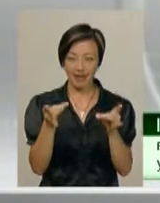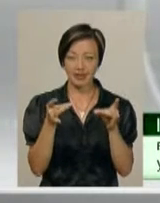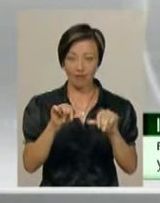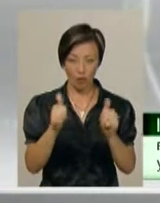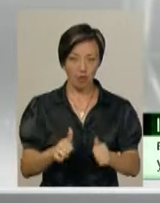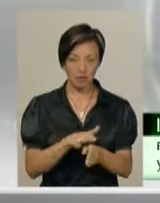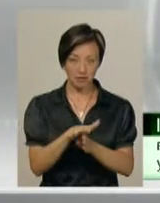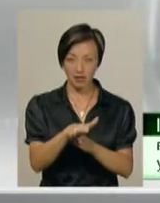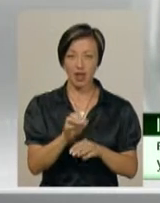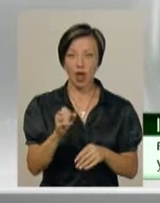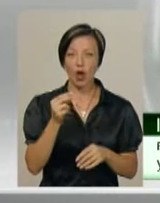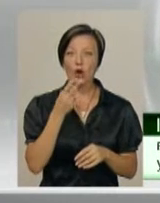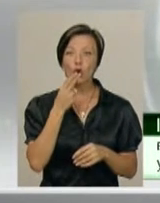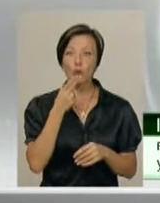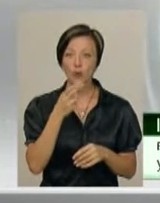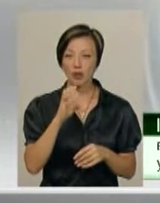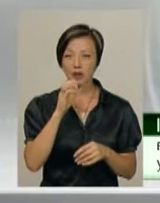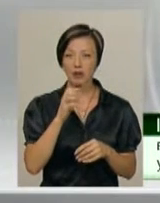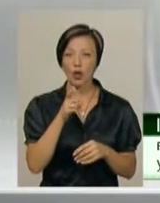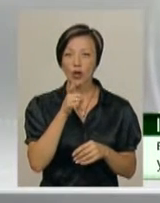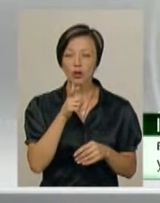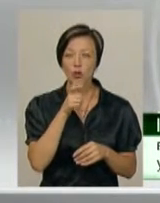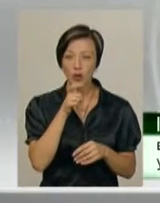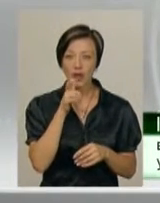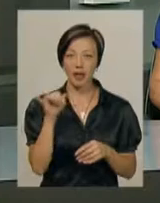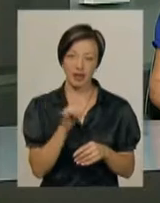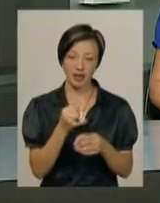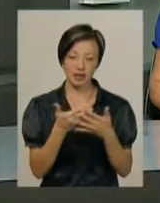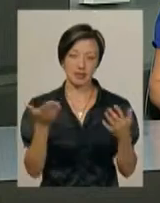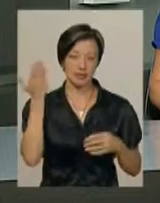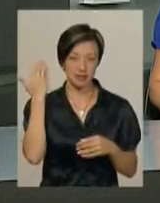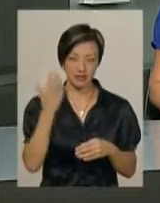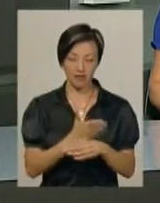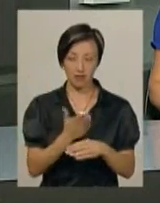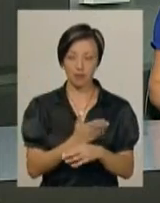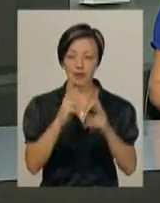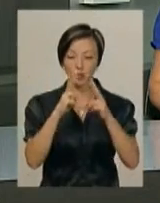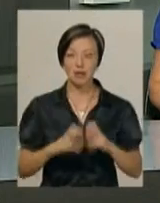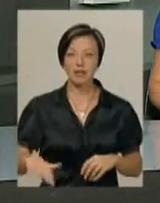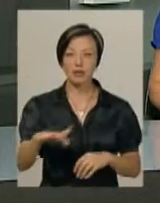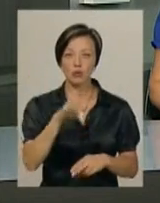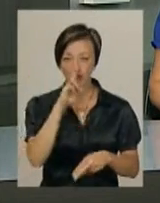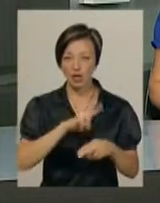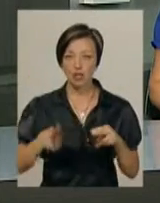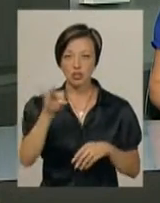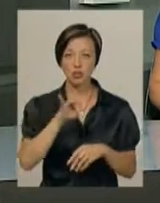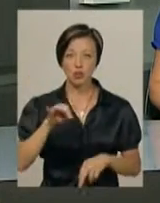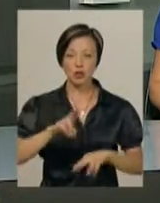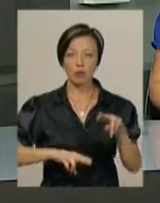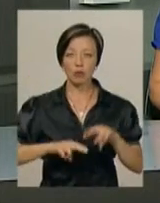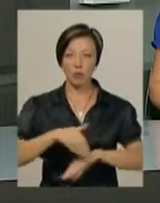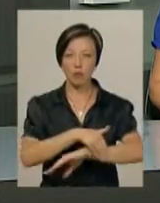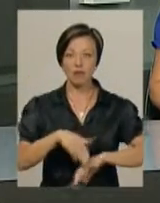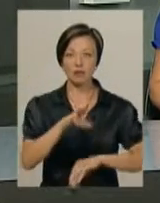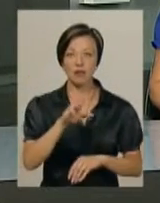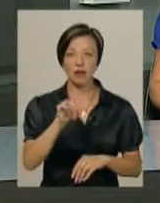та керамічні вироби, які відносяться до цього часу. Досліджувати територію втраченої історичної забудови по